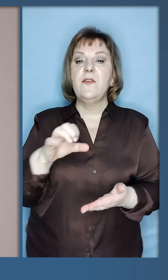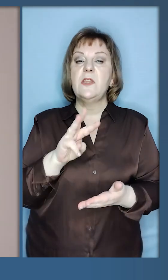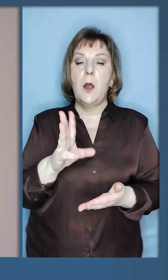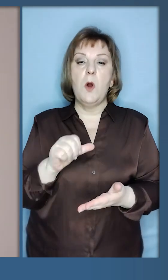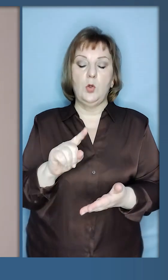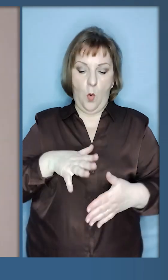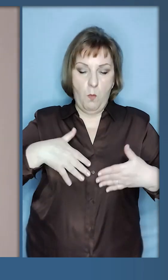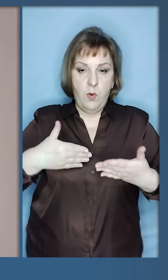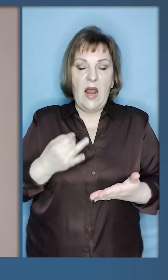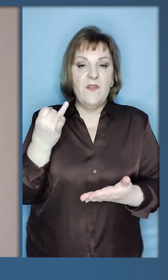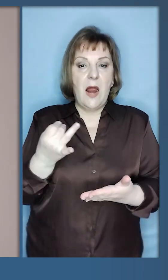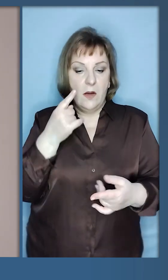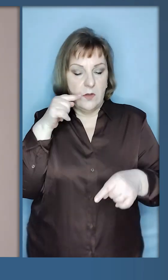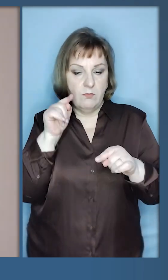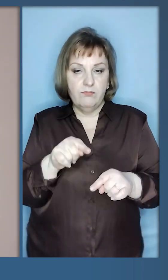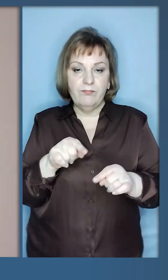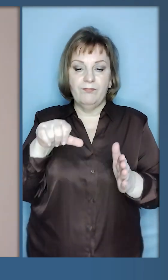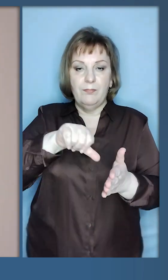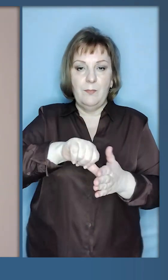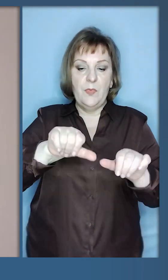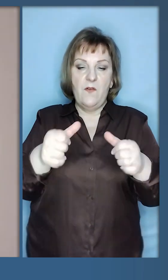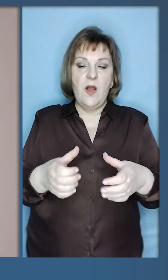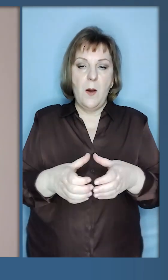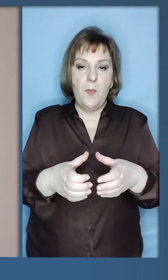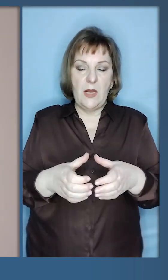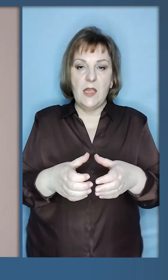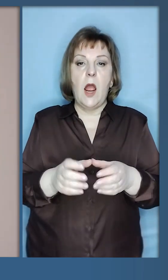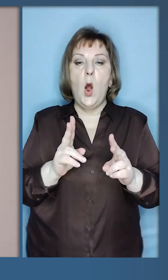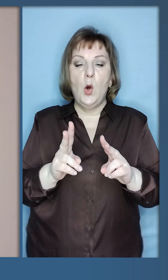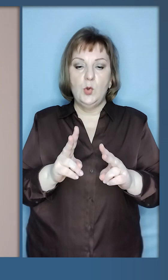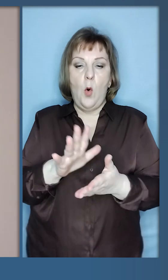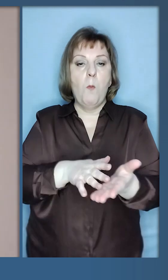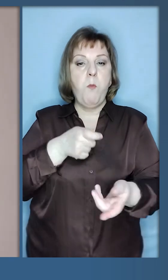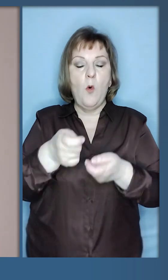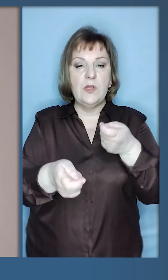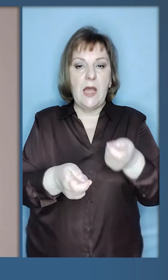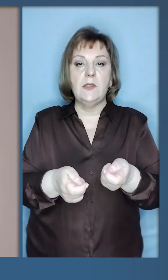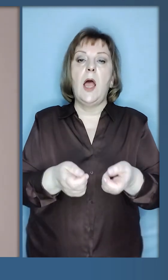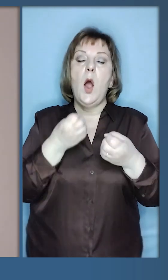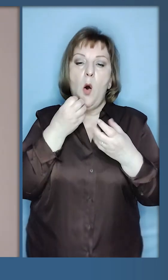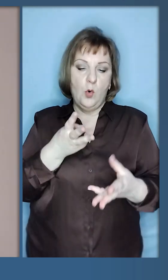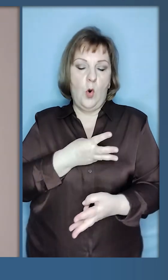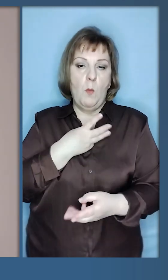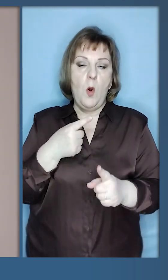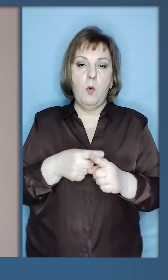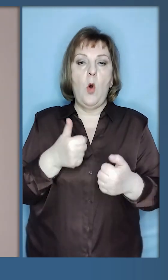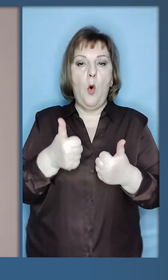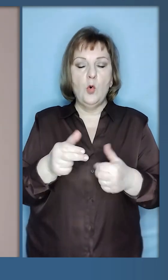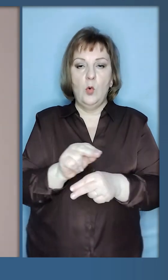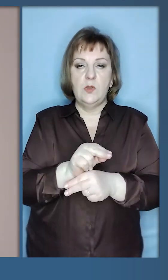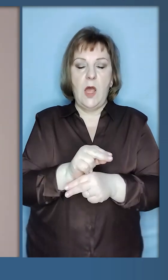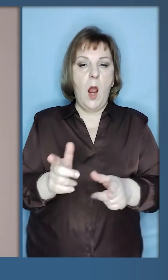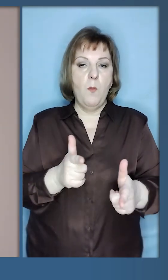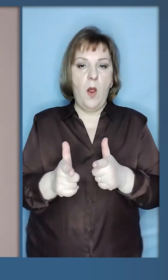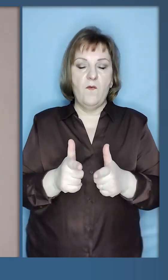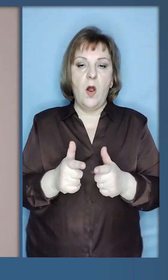Дякую всім, хто проявив інтерес до формування бригад. Дякую всім, хто подає заявки. Хороша мотивація плюс хороша